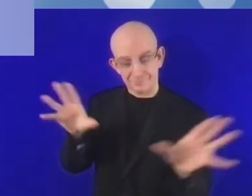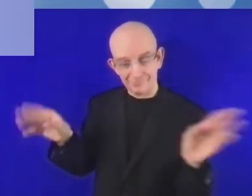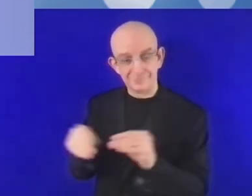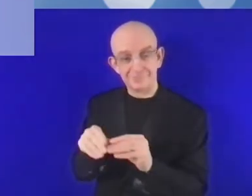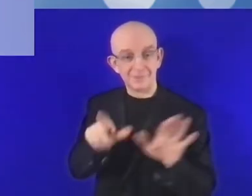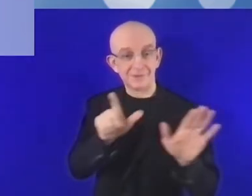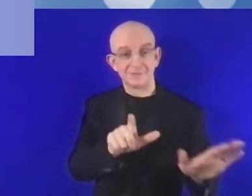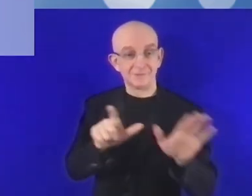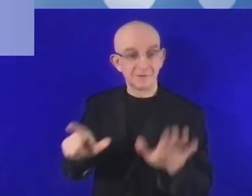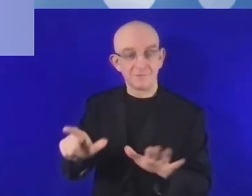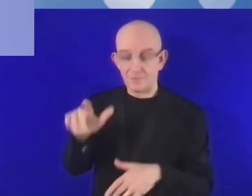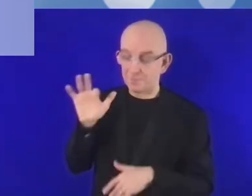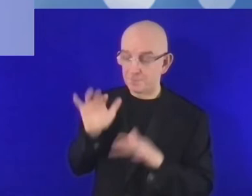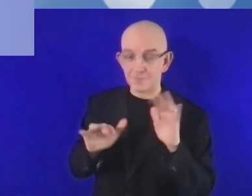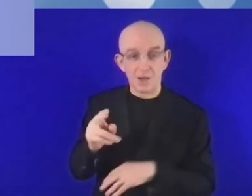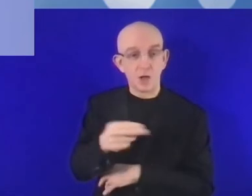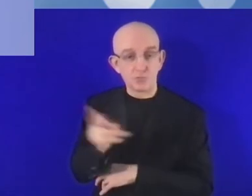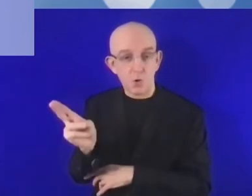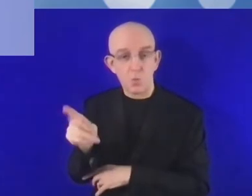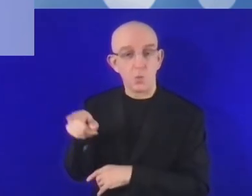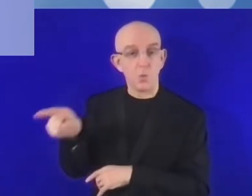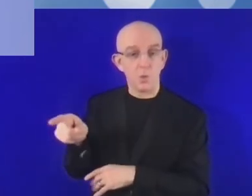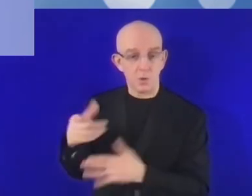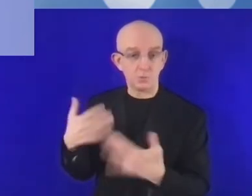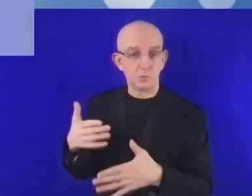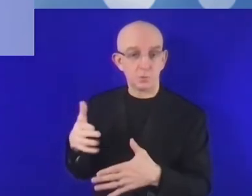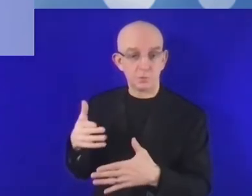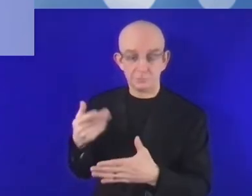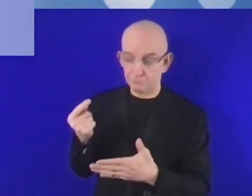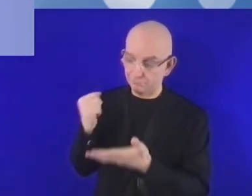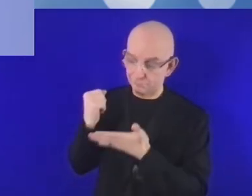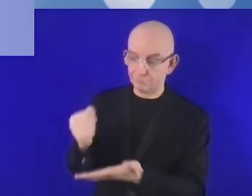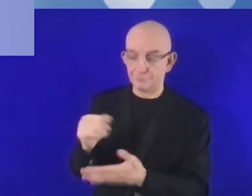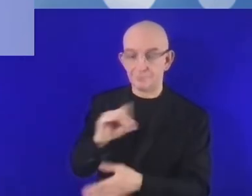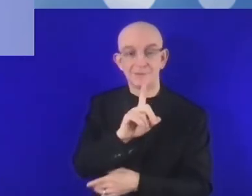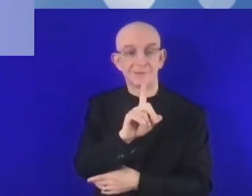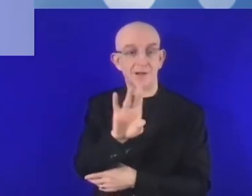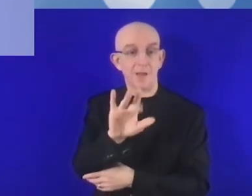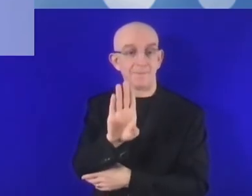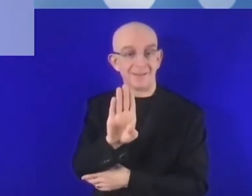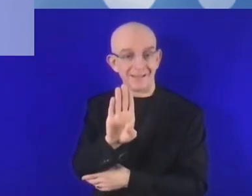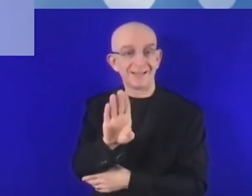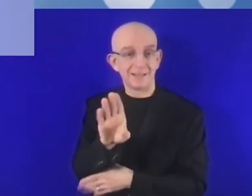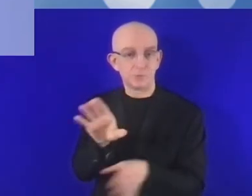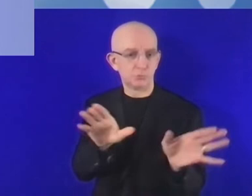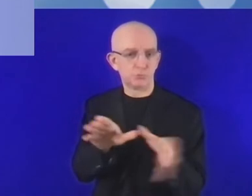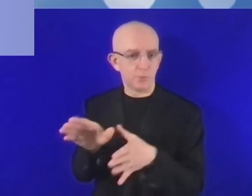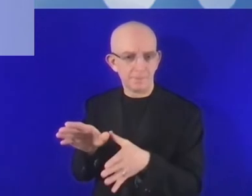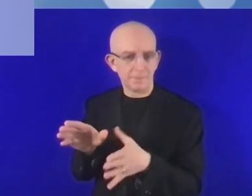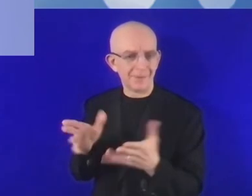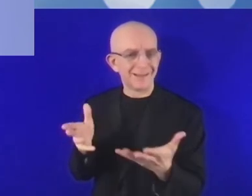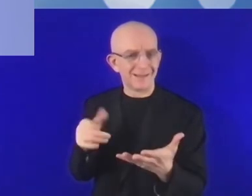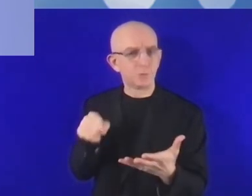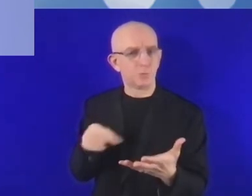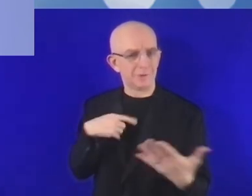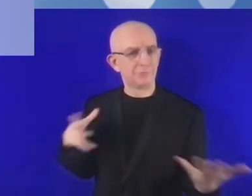na rzecz finansowania małych i średnich przedsiębiorstw, ale również startupów. Bardzo